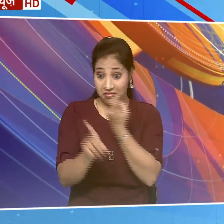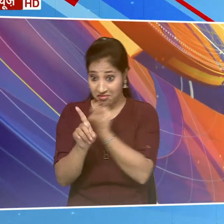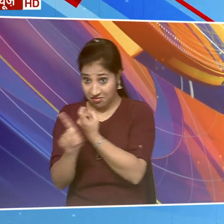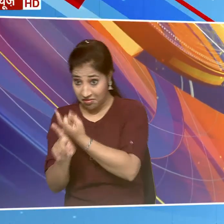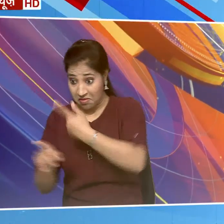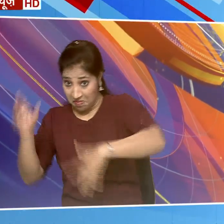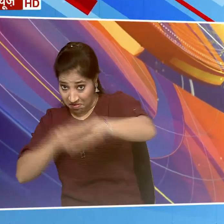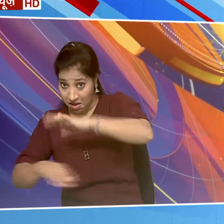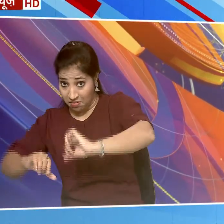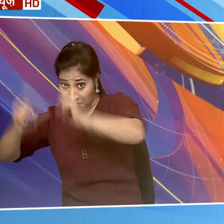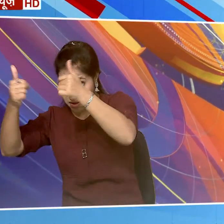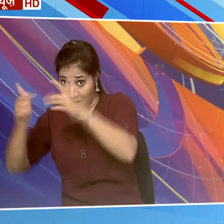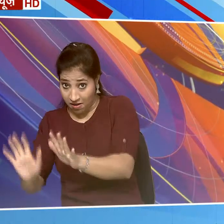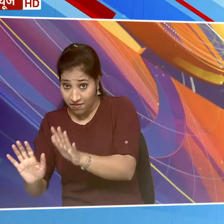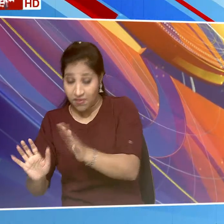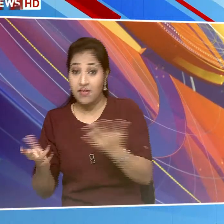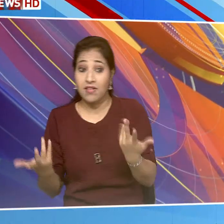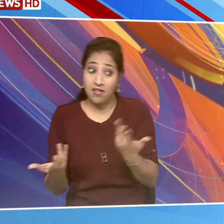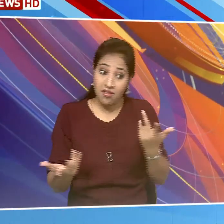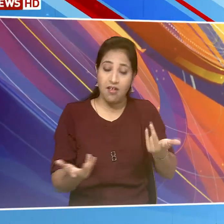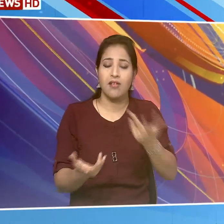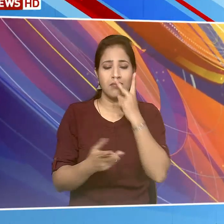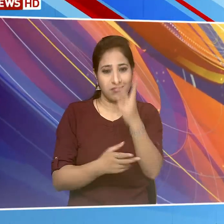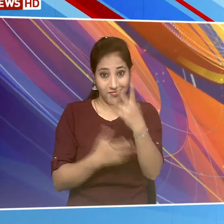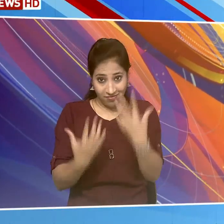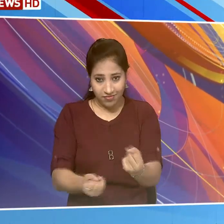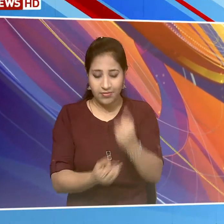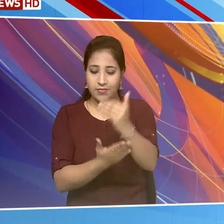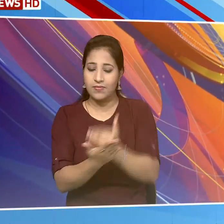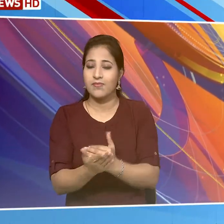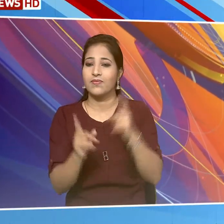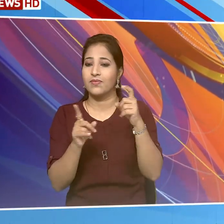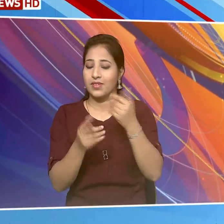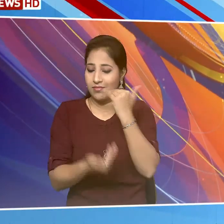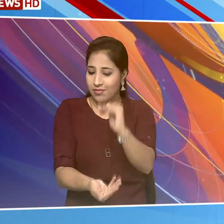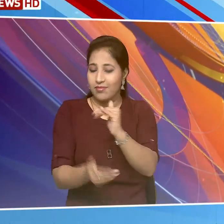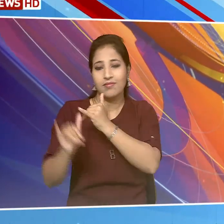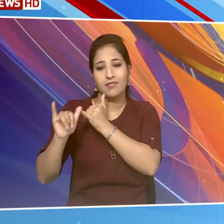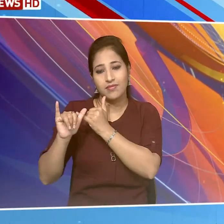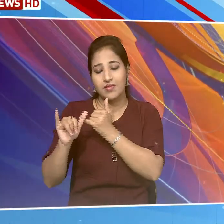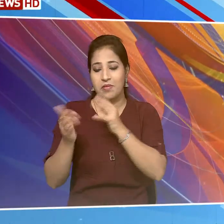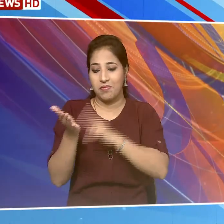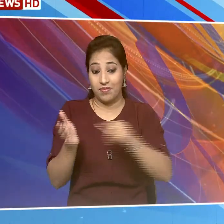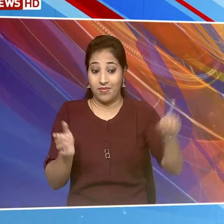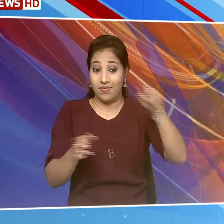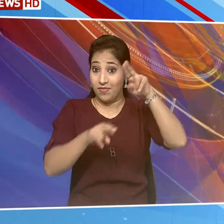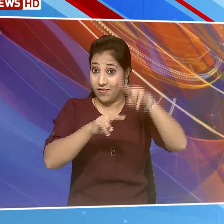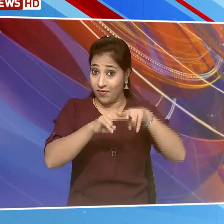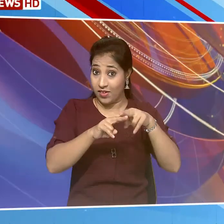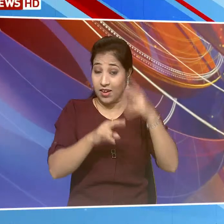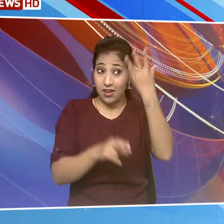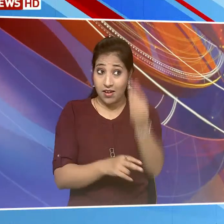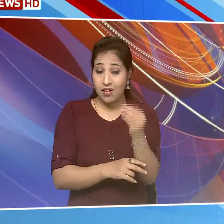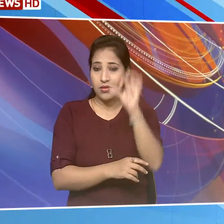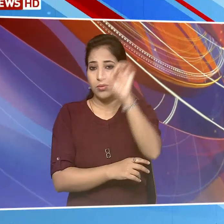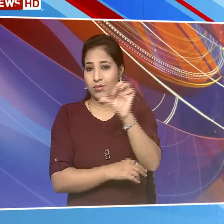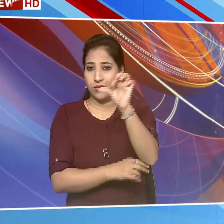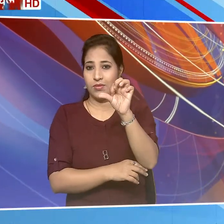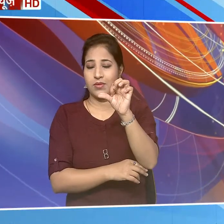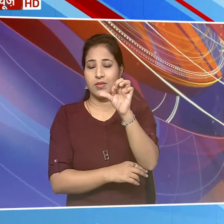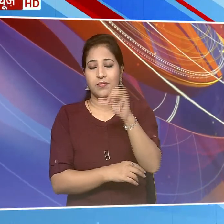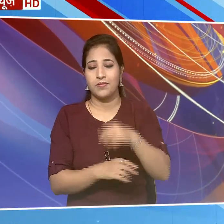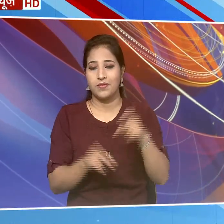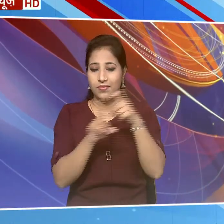अपनी चाल में काम्याब हो पाएगा जानने के लिए देखिए धारवाहिक बालकृष्ट सोंगवार से शुक्रबार रात नौ बजे डीडी